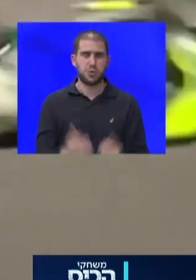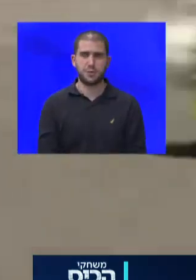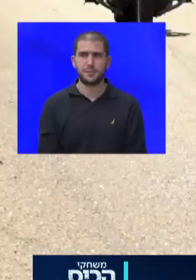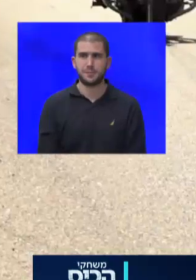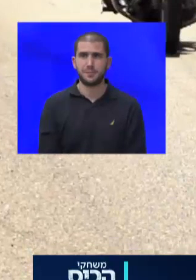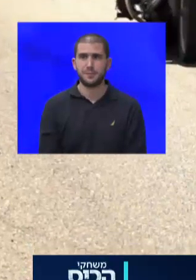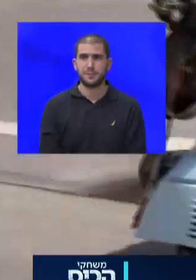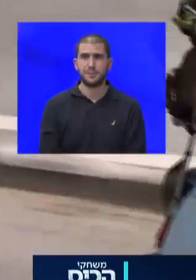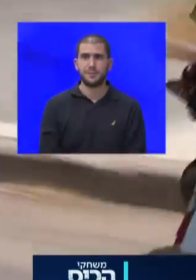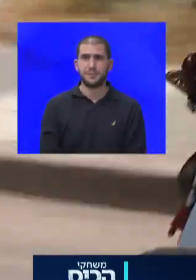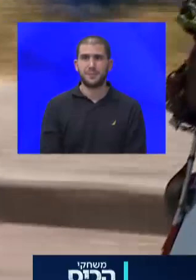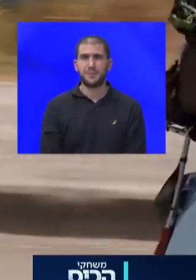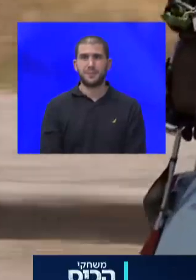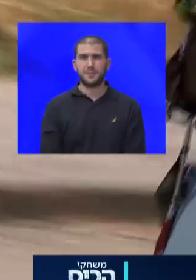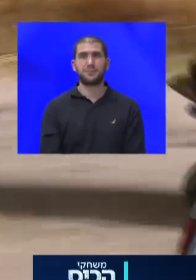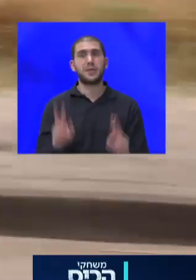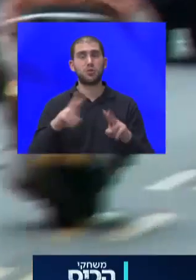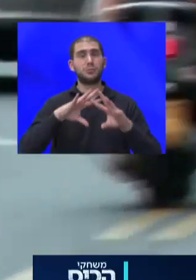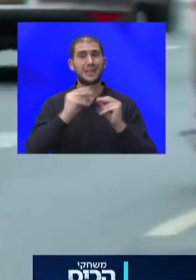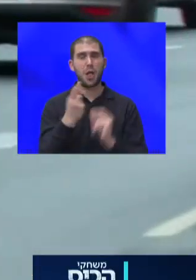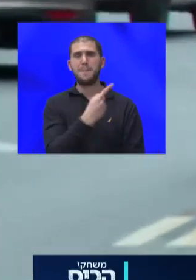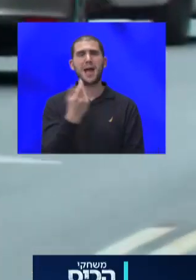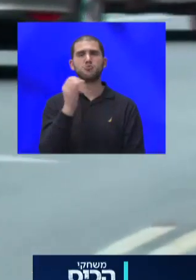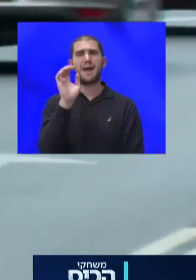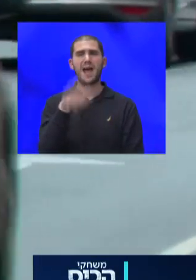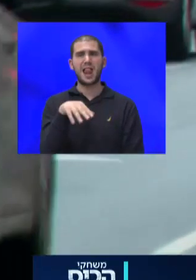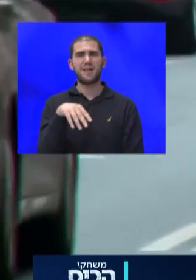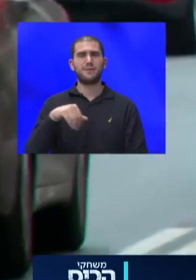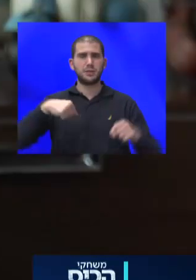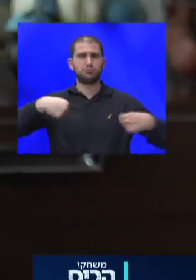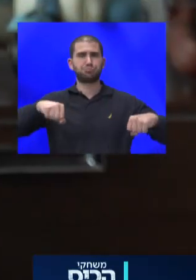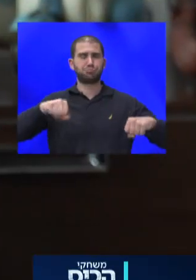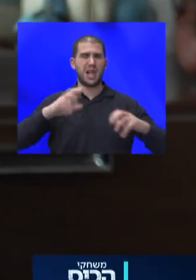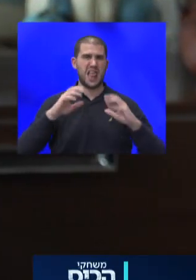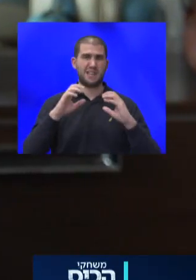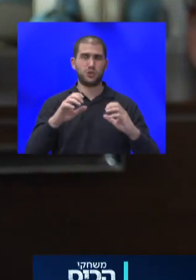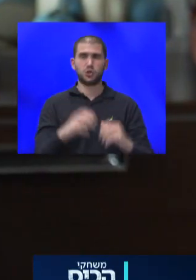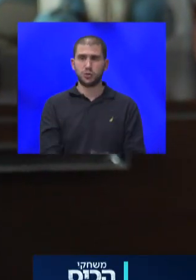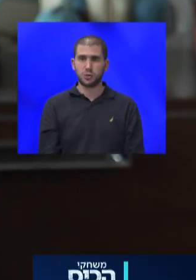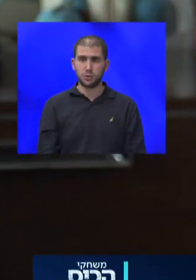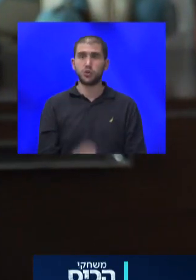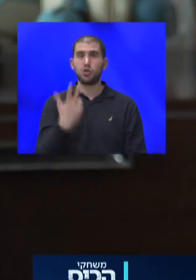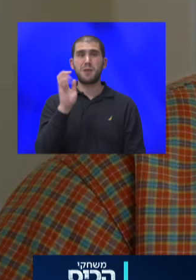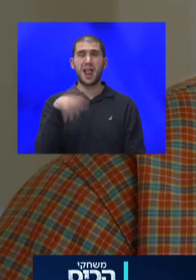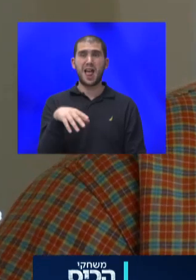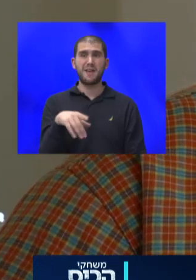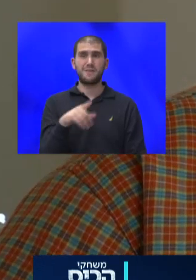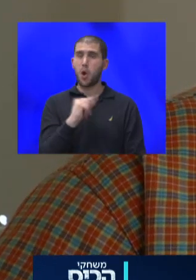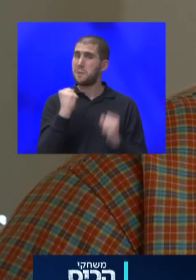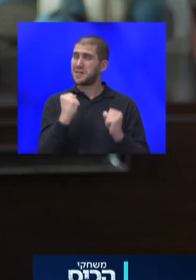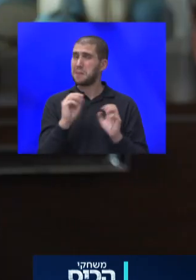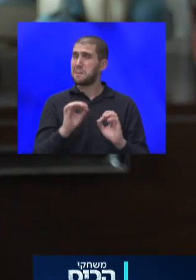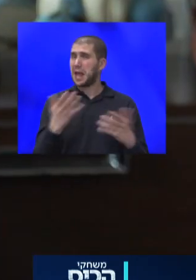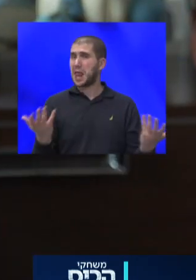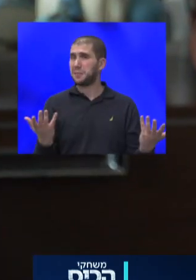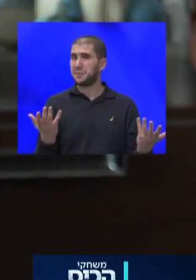יש לנו סך הכל כ-150 אלף כלים על הכפיש. 30 אלף מהם לא מבטחים. פחד